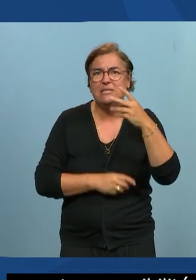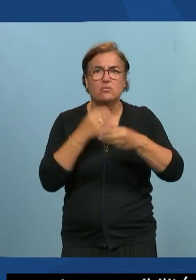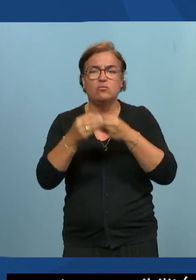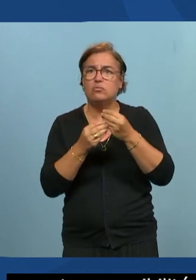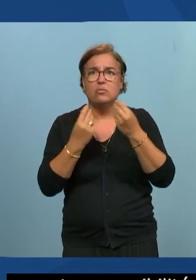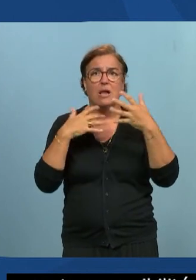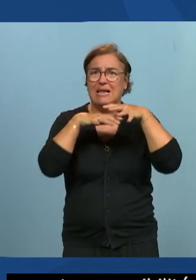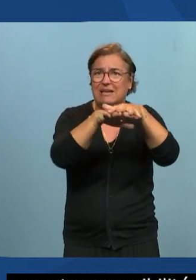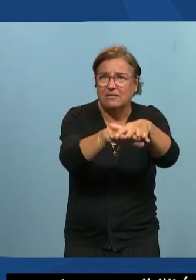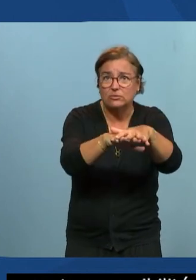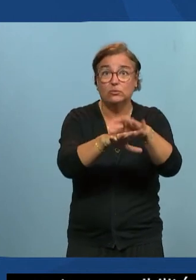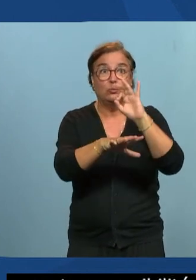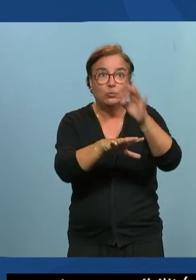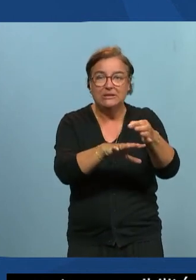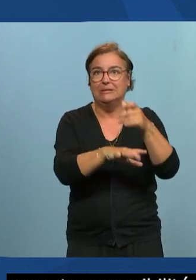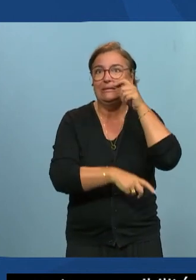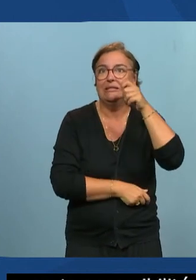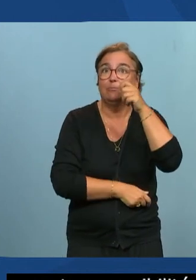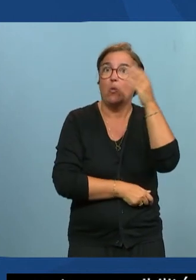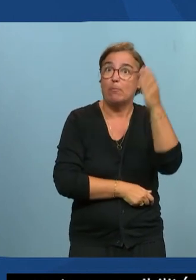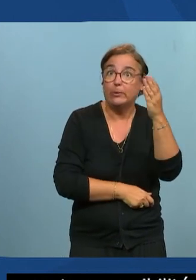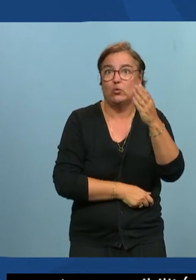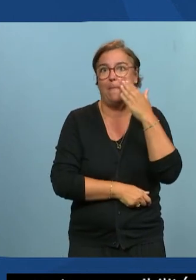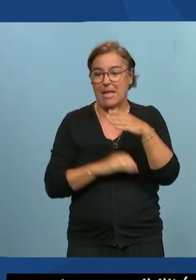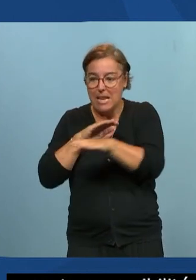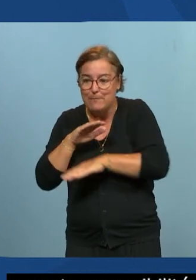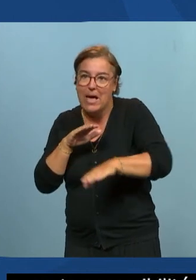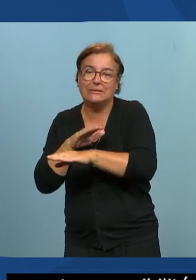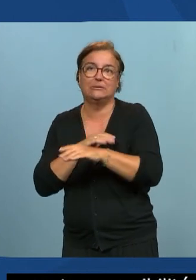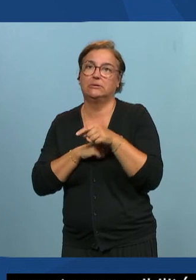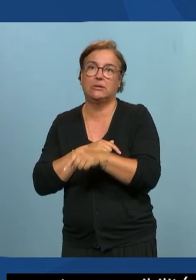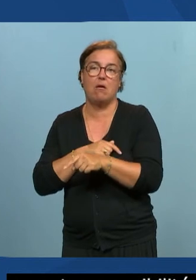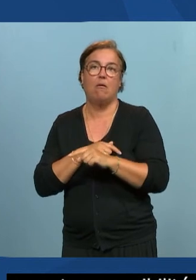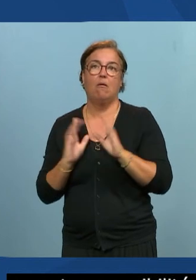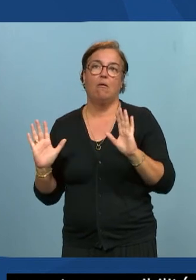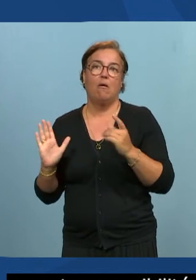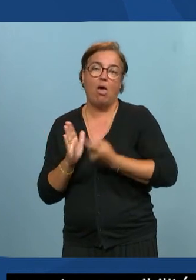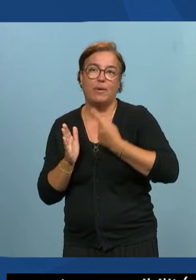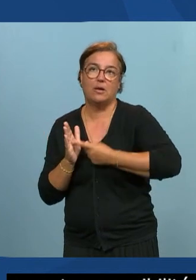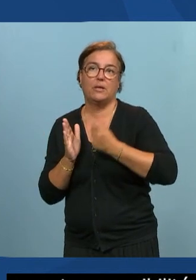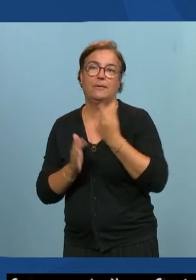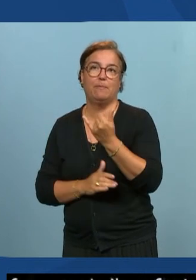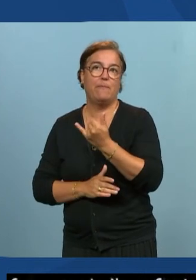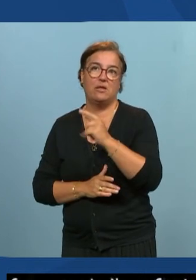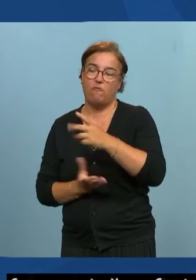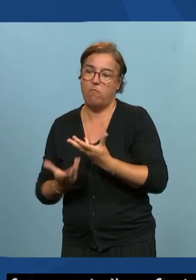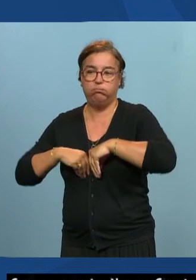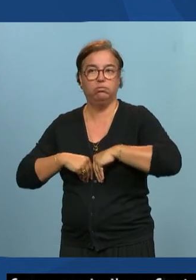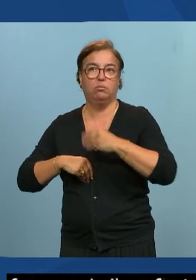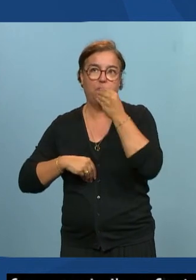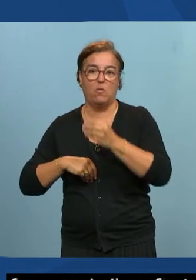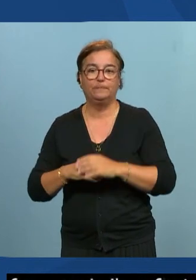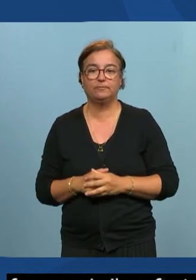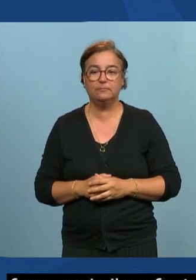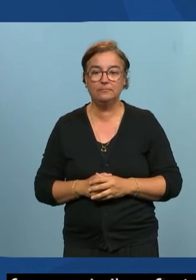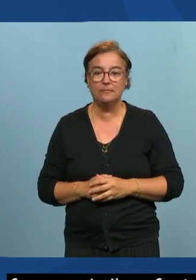les bases bon voilà merci non non mais c'est bien et puis c'est bon on